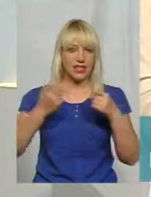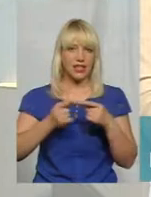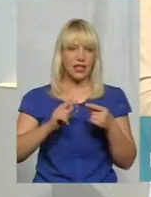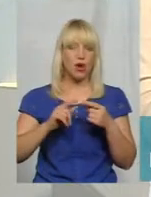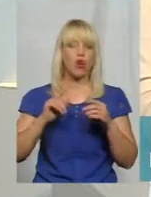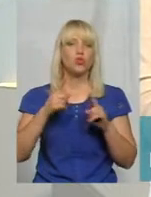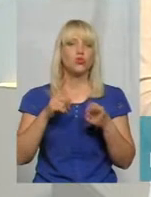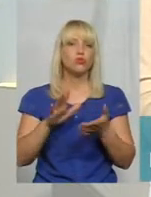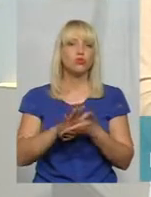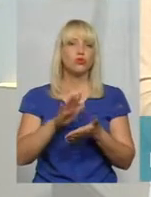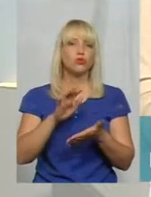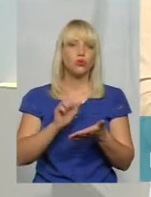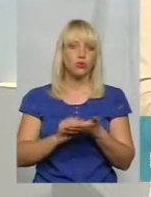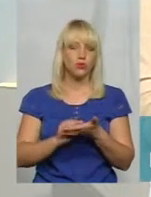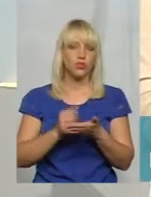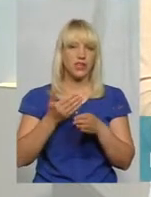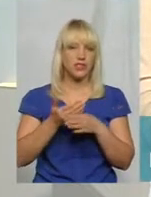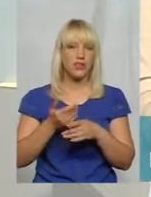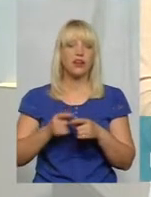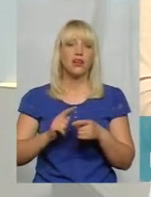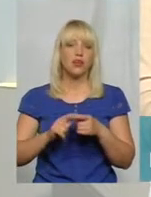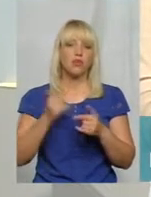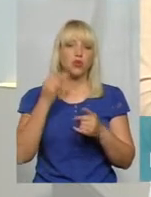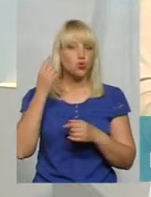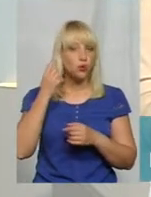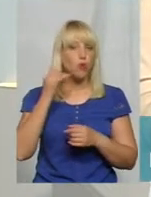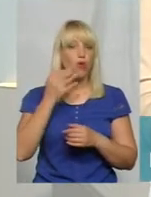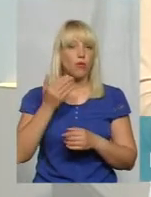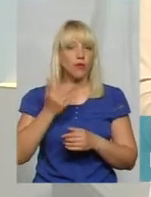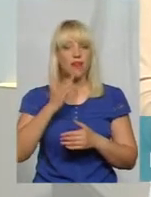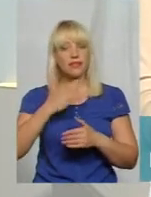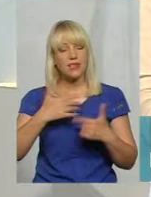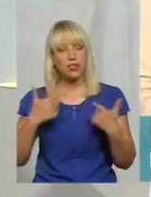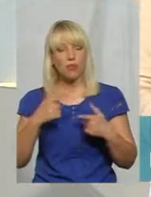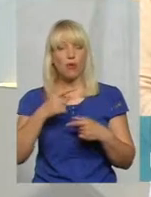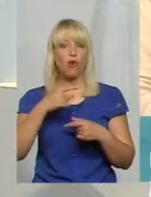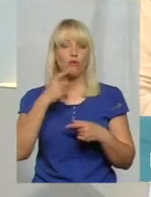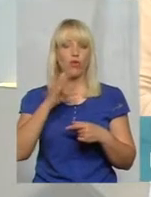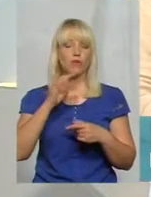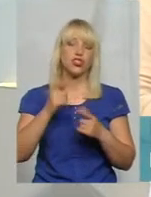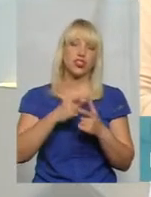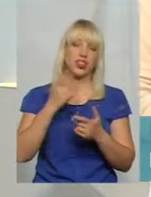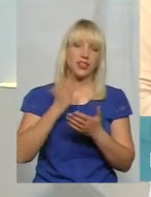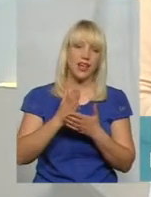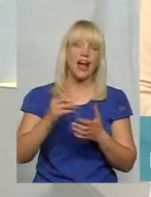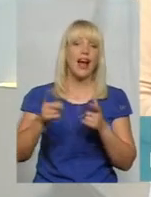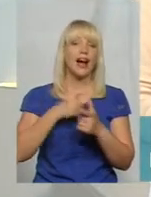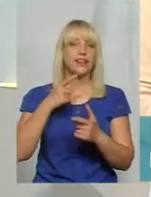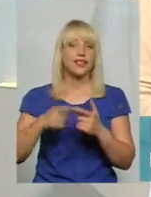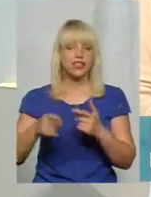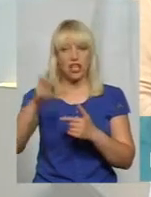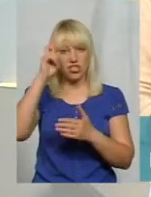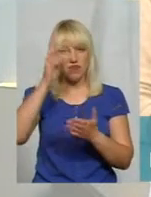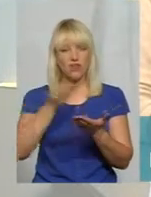почуємо сьогодні у коментарях. А з нашим гостем поговоримо, чи є альтернатива державному фінансуванню історичних пам'яток